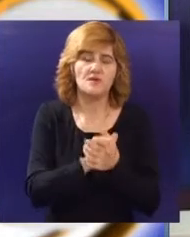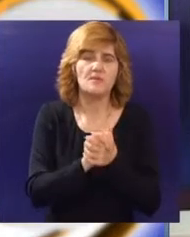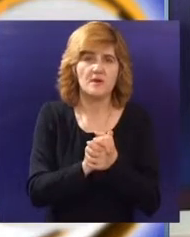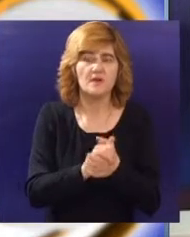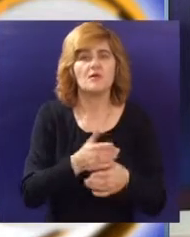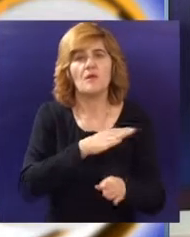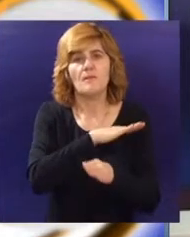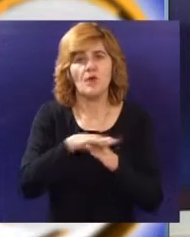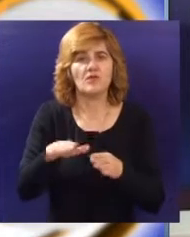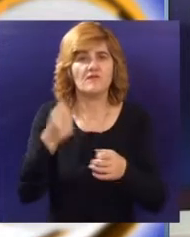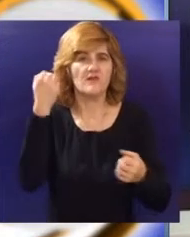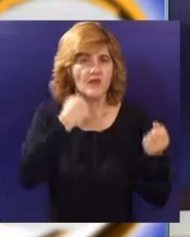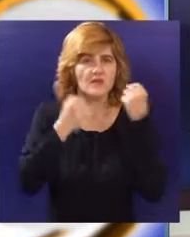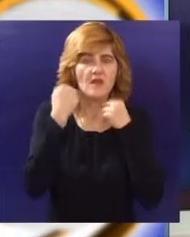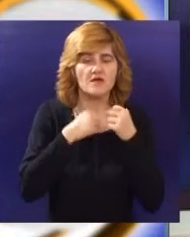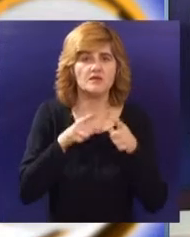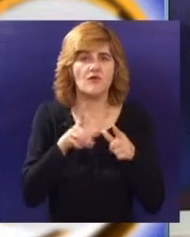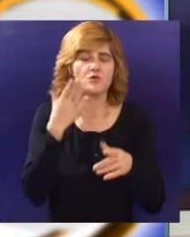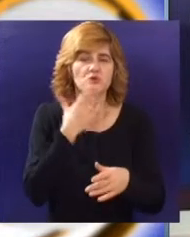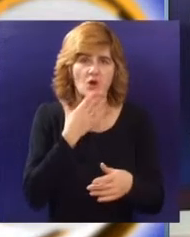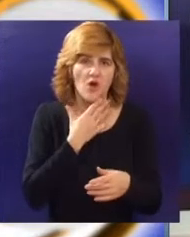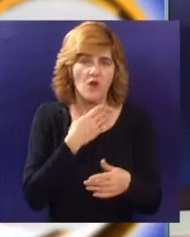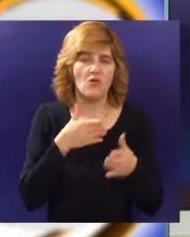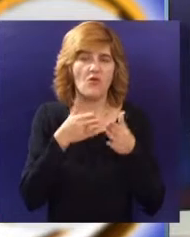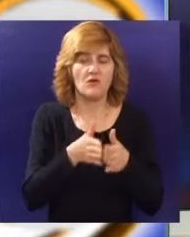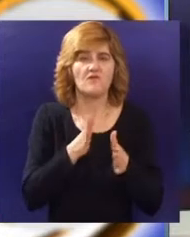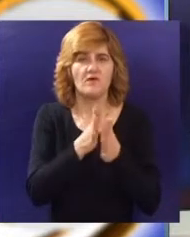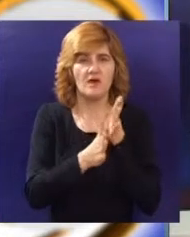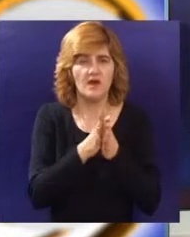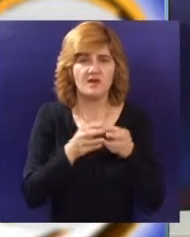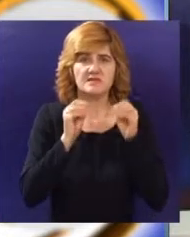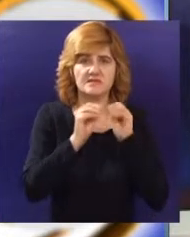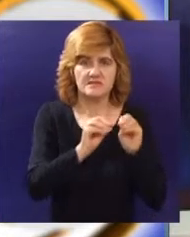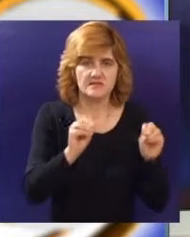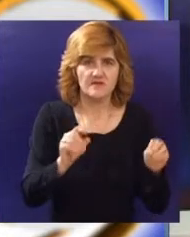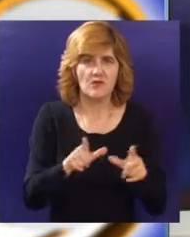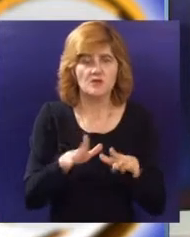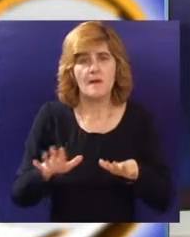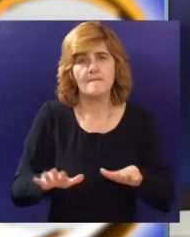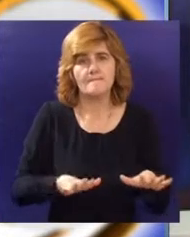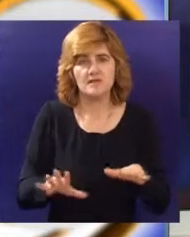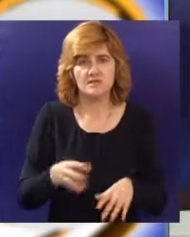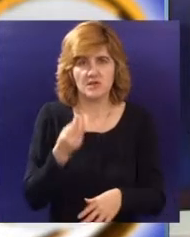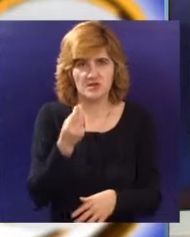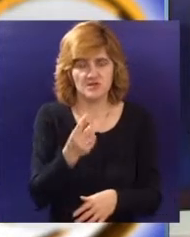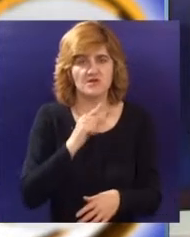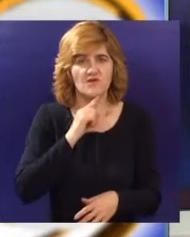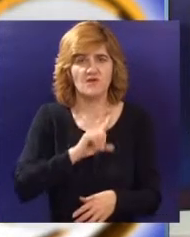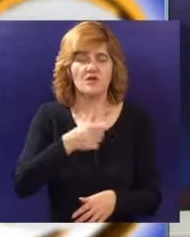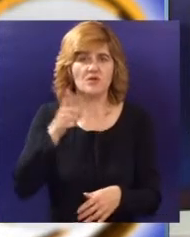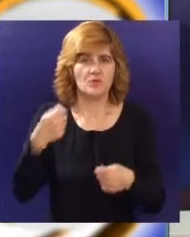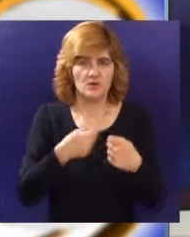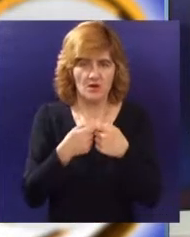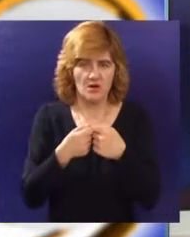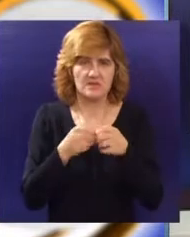nasilja a autor je pomenuta škole. Projekat se realizuje uz podršku Ministarstva prosvete Republike Srbije i Međunarodnog monetarnog fonda.